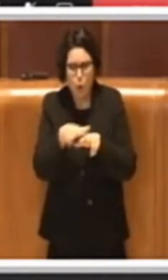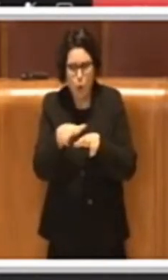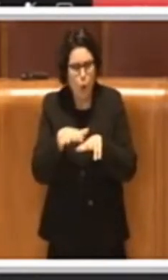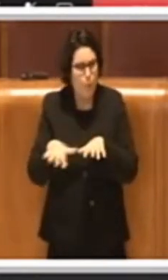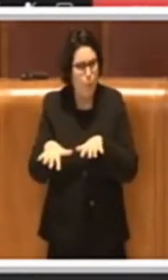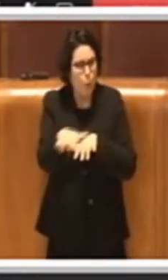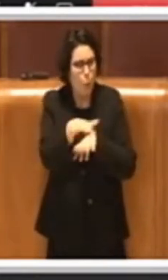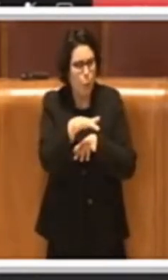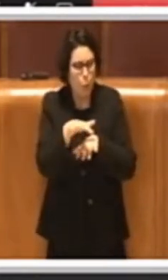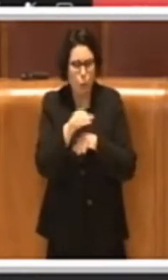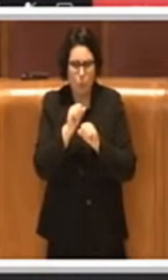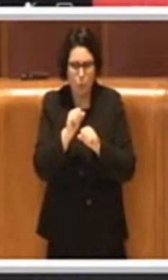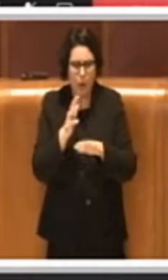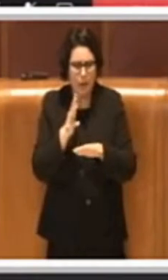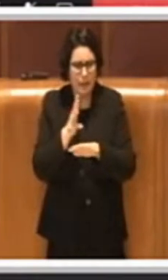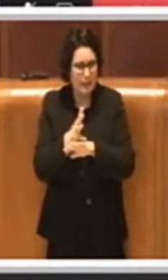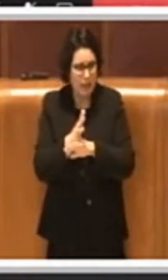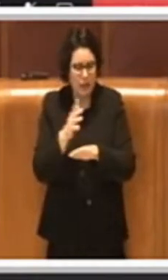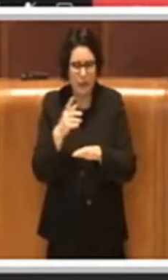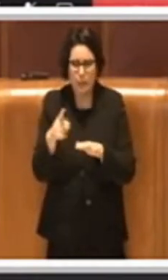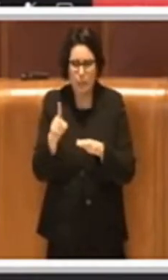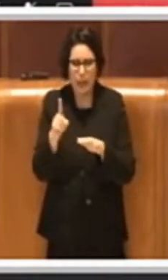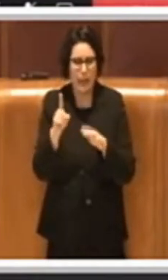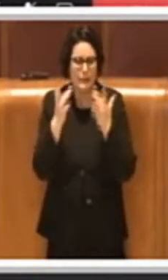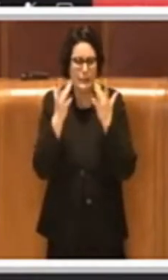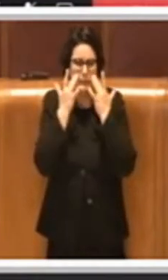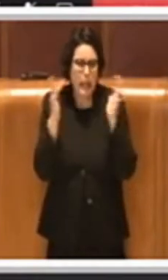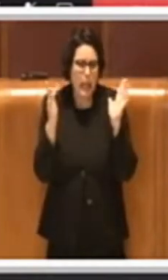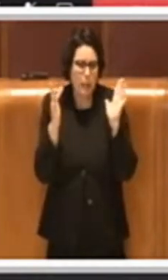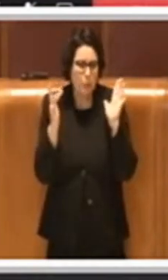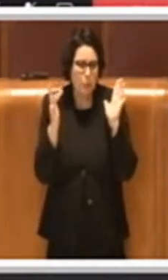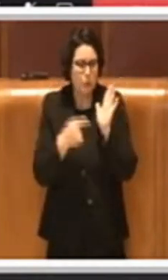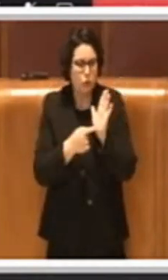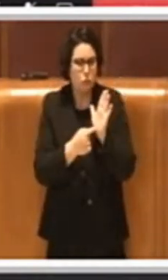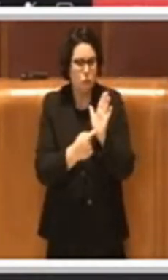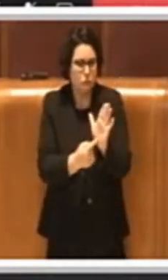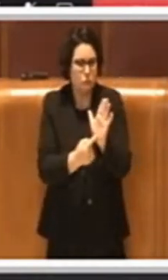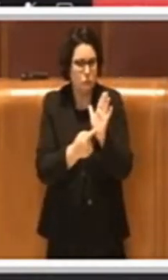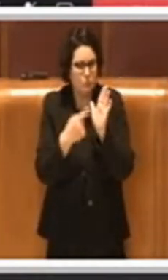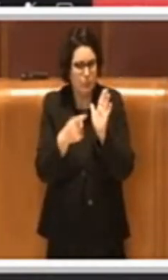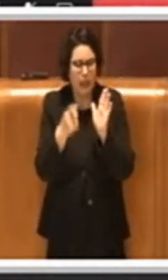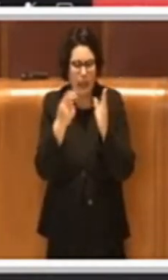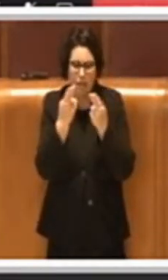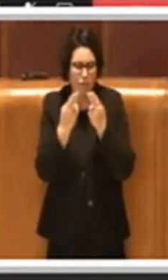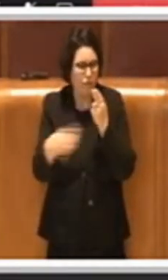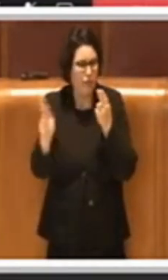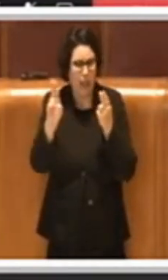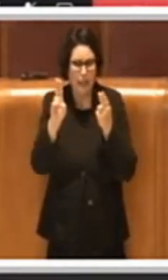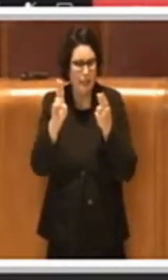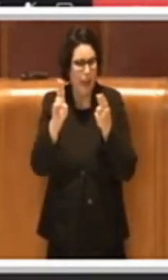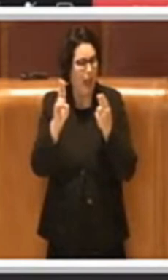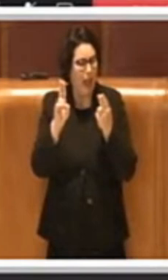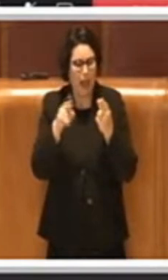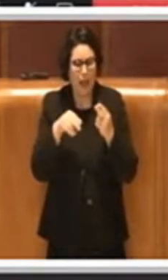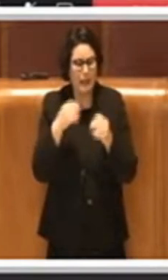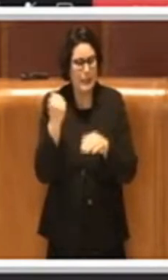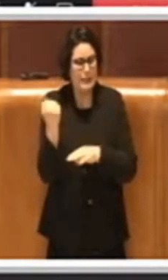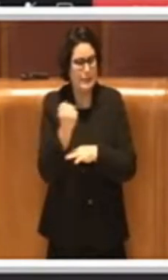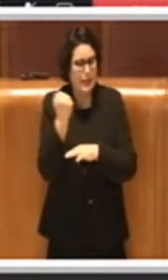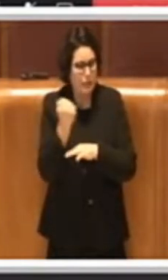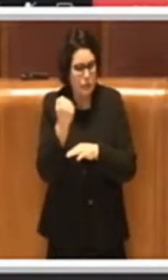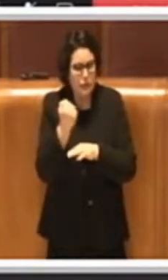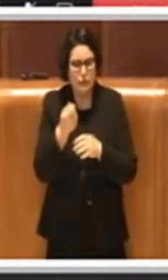intervenire chiaramente con una semplice ordinanza per vietare il servizio a trazione animale, qualora